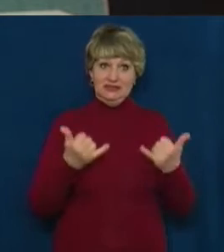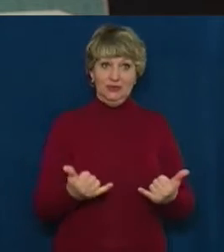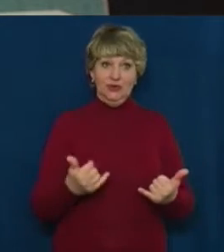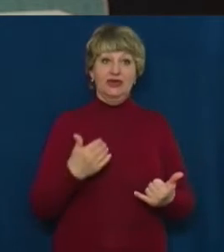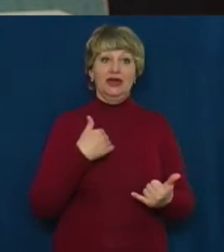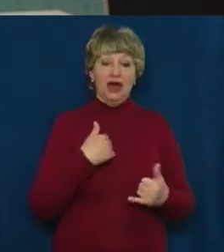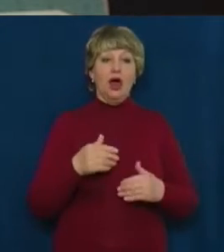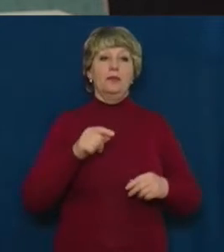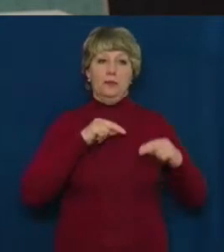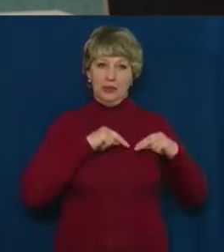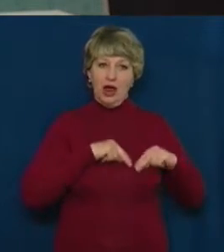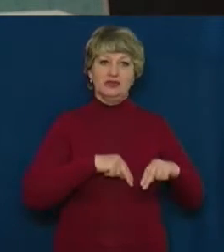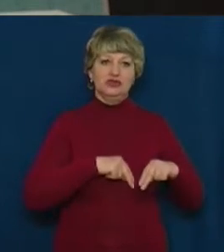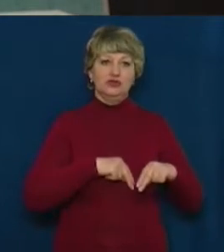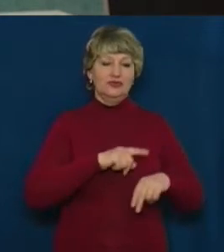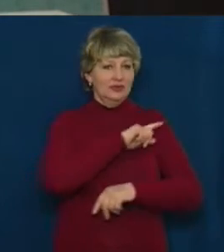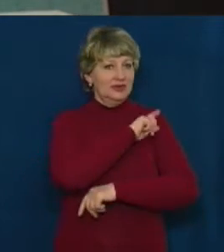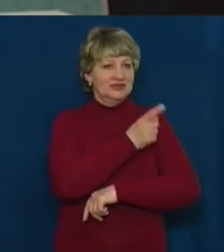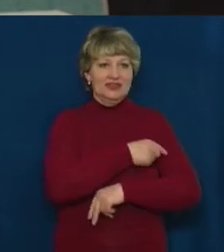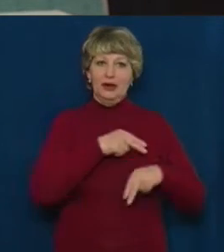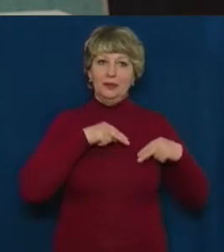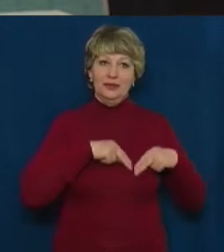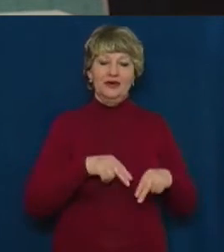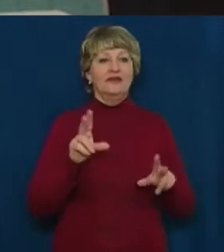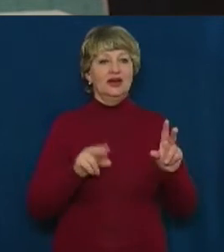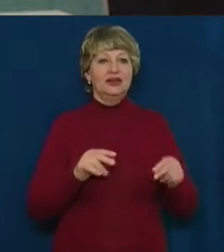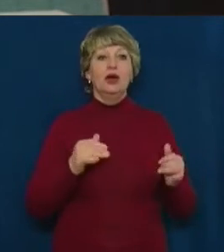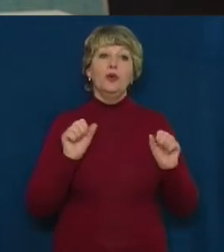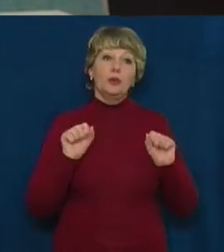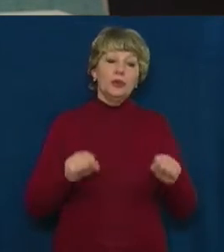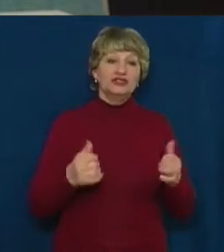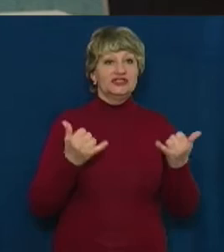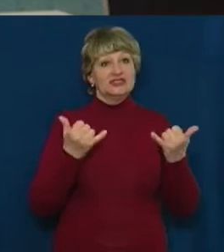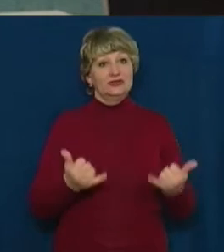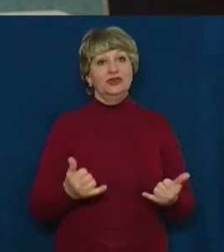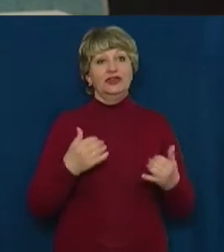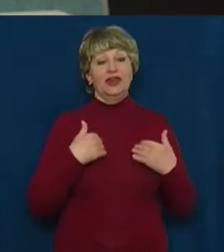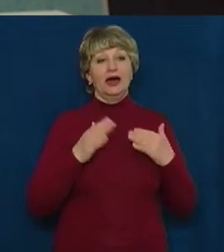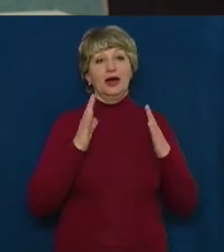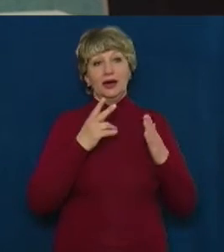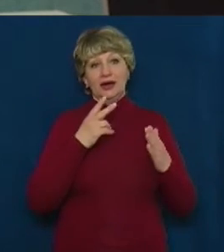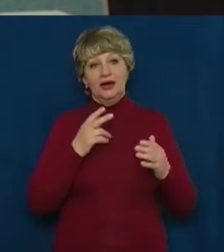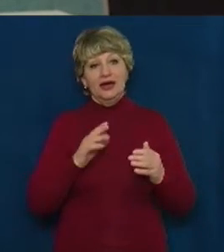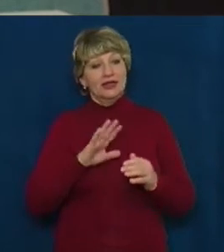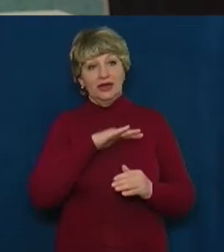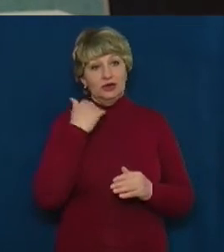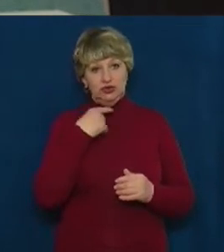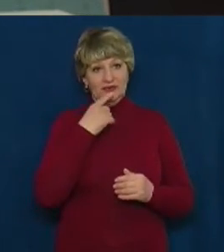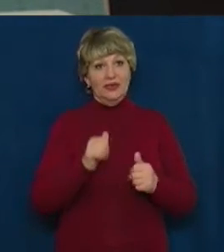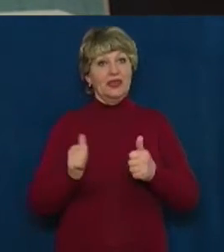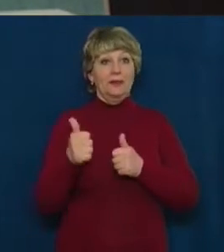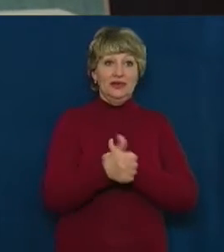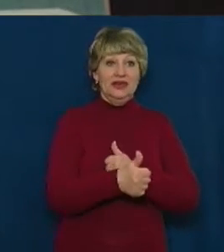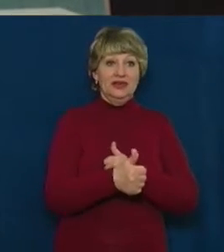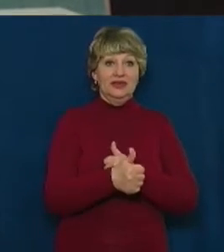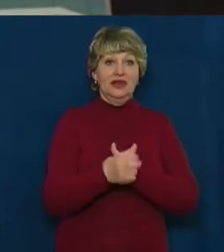працювала, плітно працювала, я вважаю. І може навіть сьогодні я будемо заглядати наперед, це мені допоможе, і я зможу